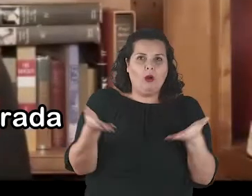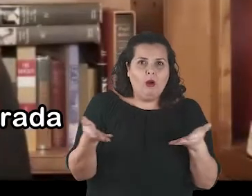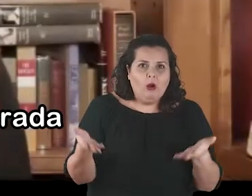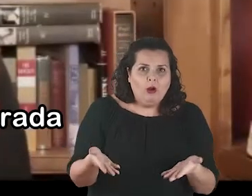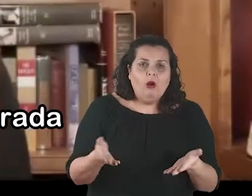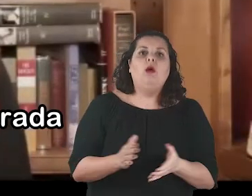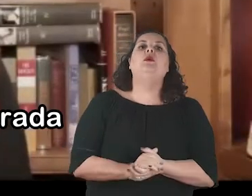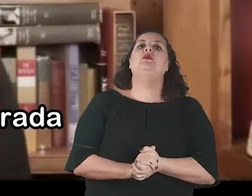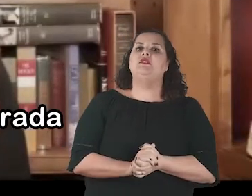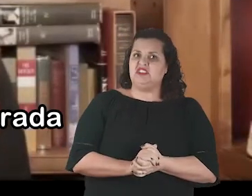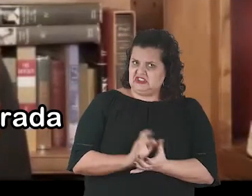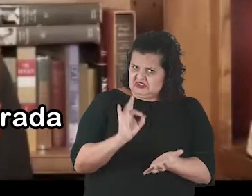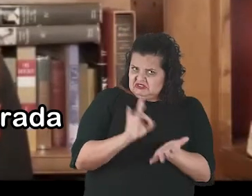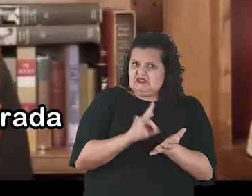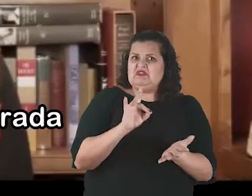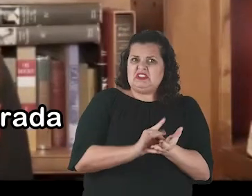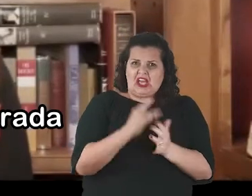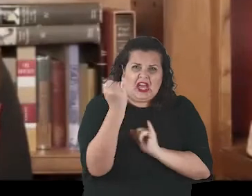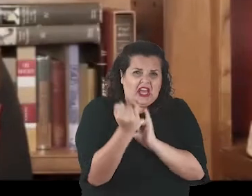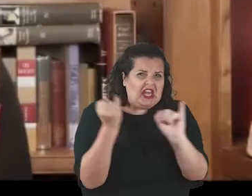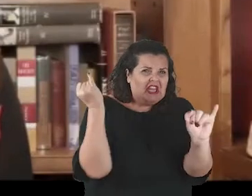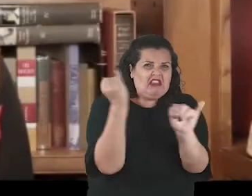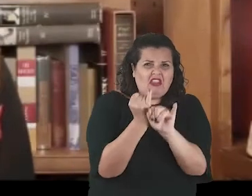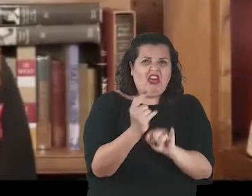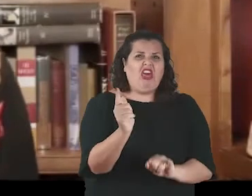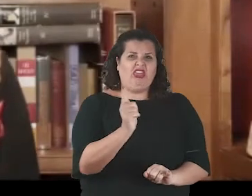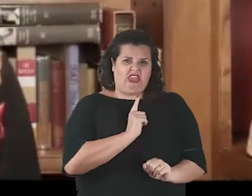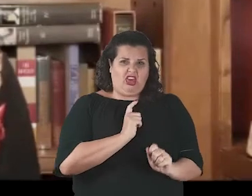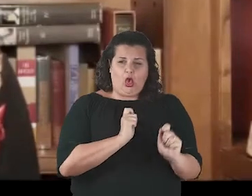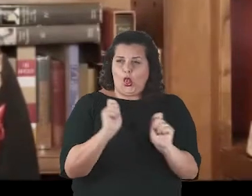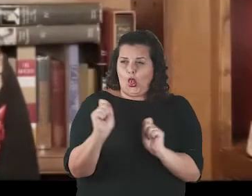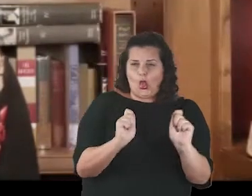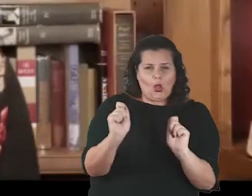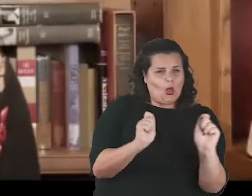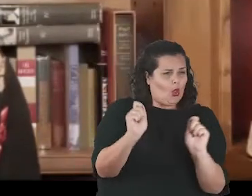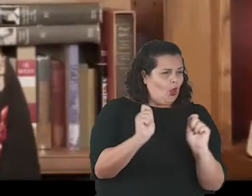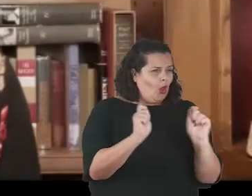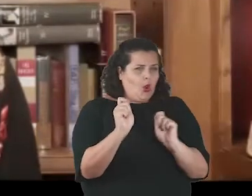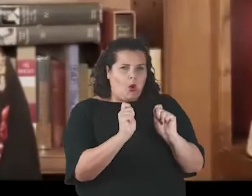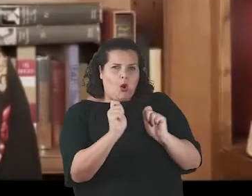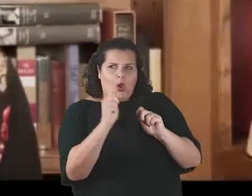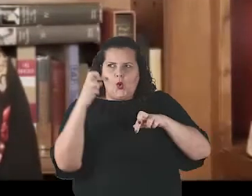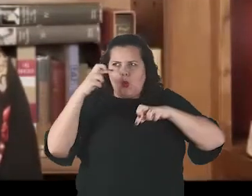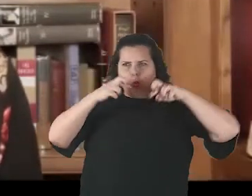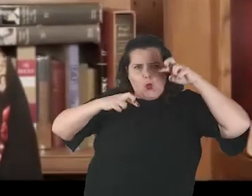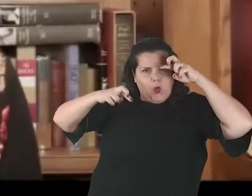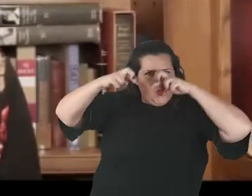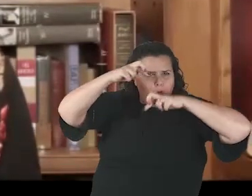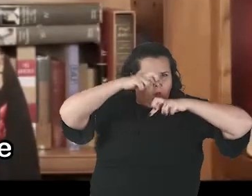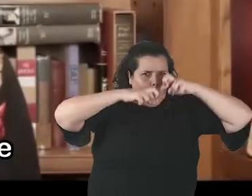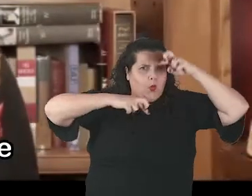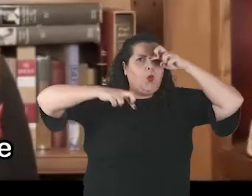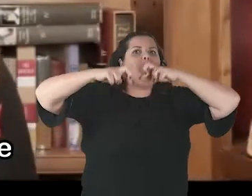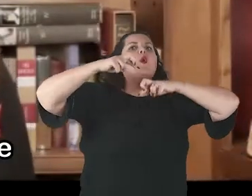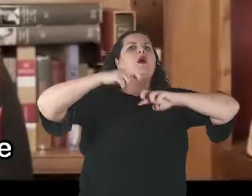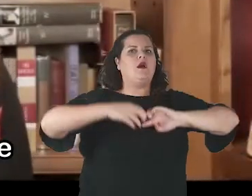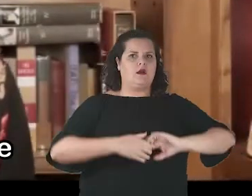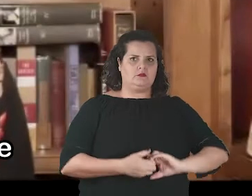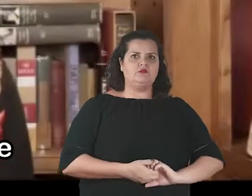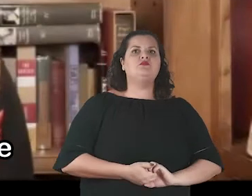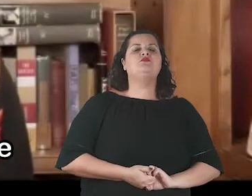and operated by surveillance capital. The hive world of social media is